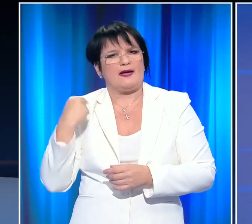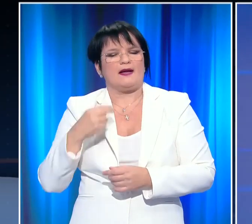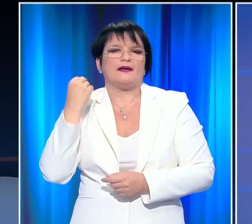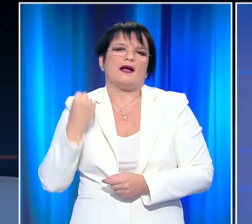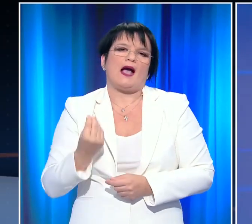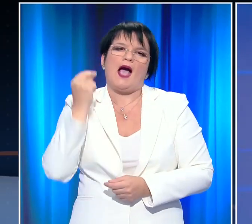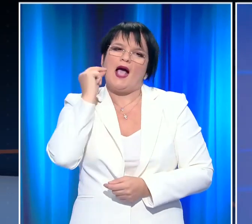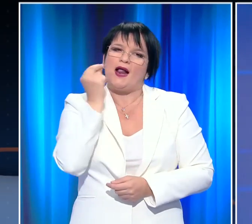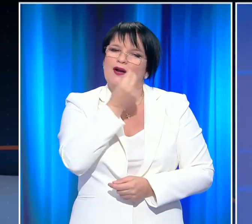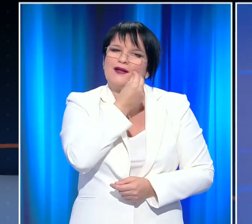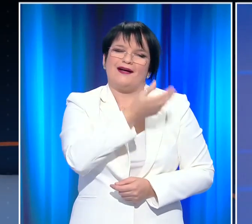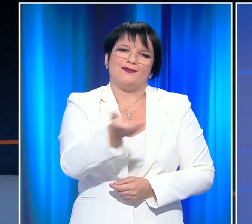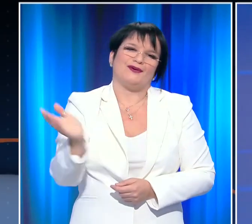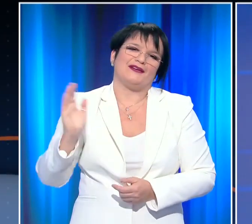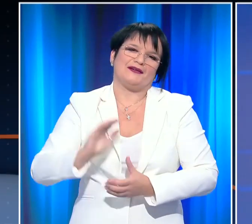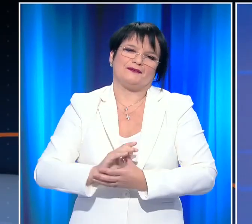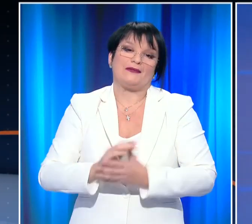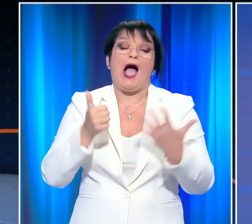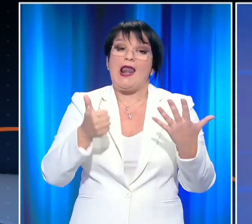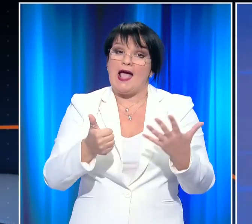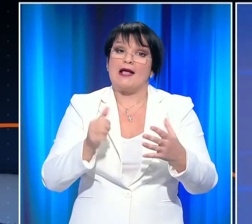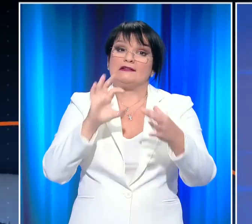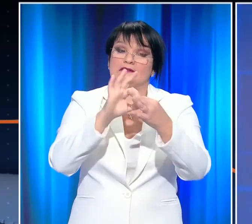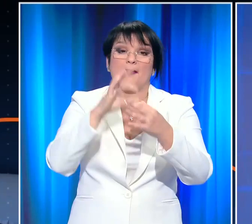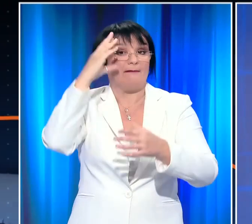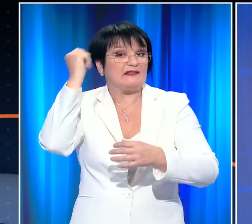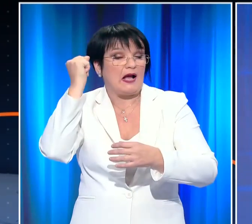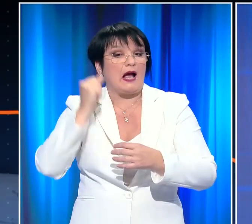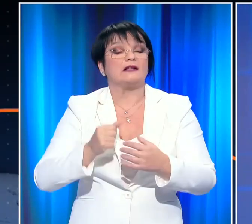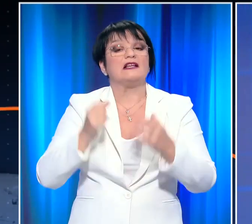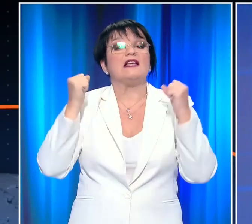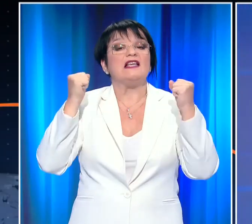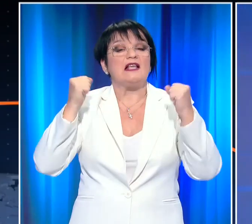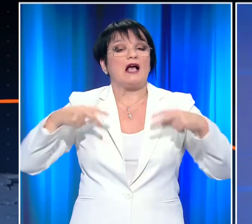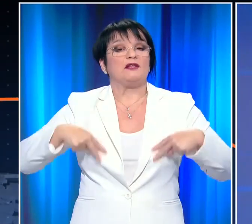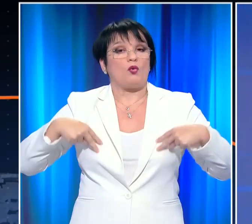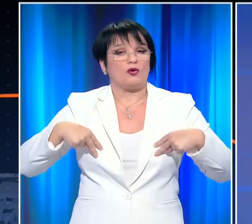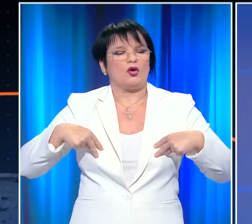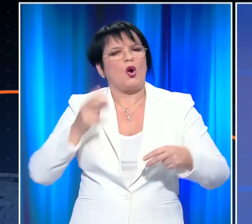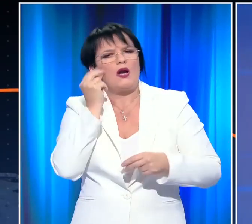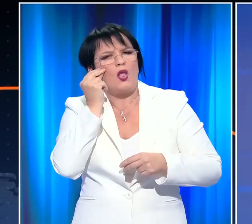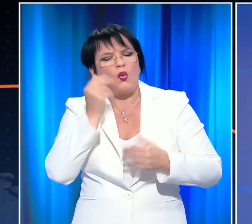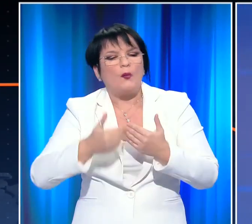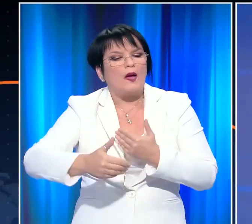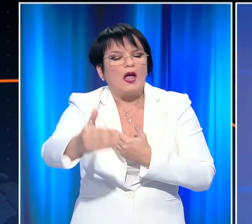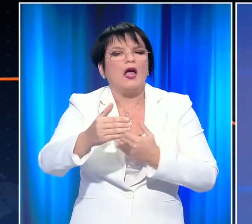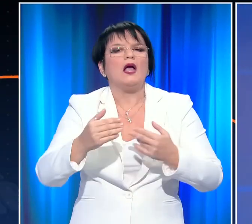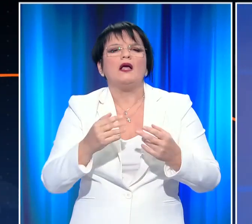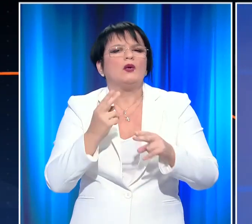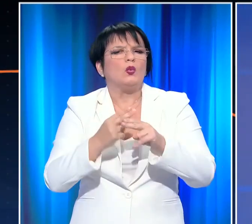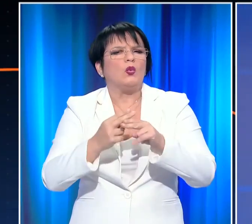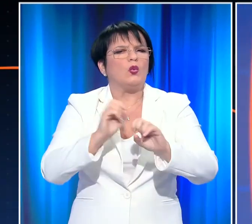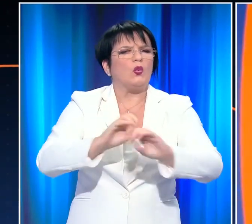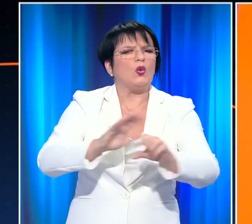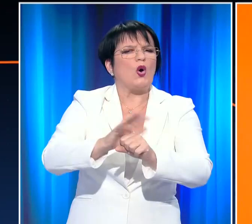7 παρα 10 με την Νίκη Λιμπεράκη. Στις 6 θα συνδεθούμε με το Υπουργείο Υγείας για να παρακολουθήσουμε τις επίσημες ανακοινώσεις